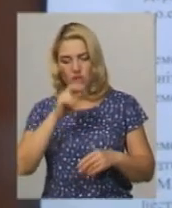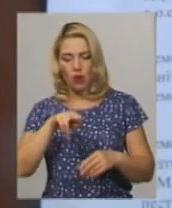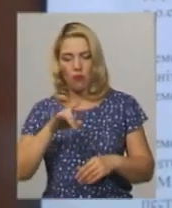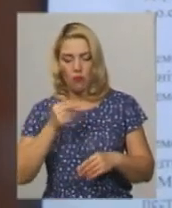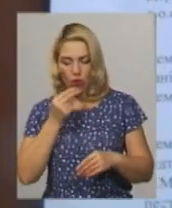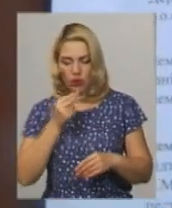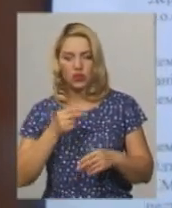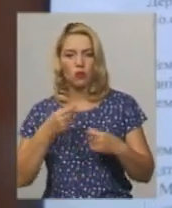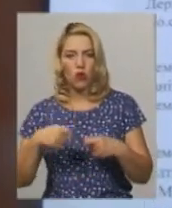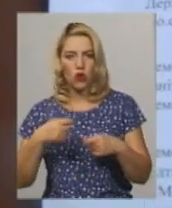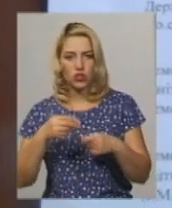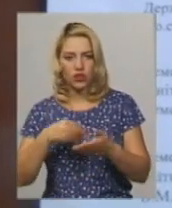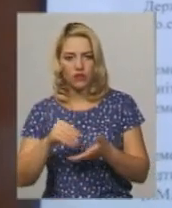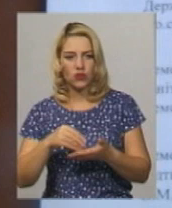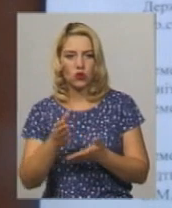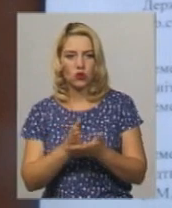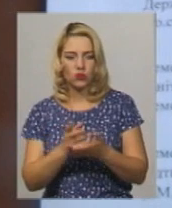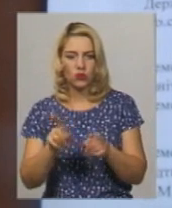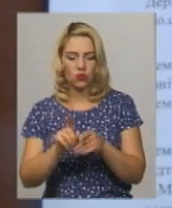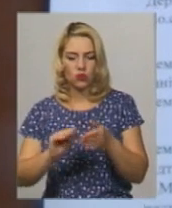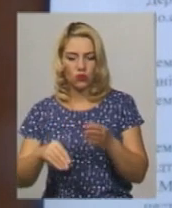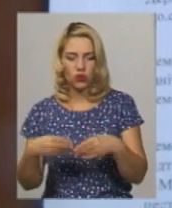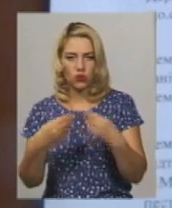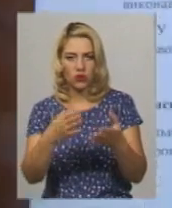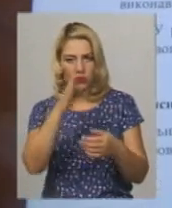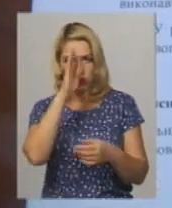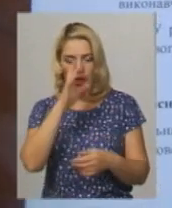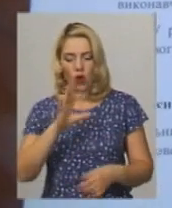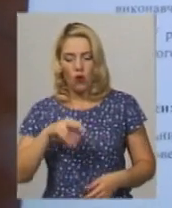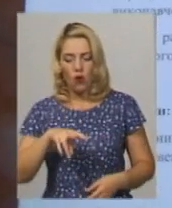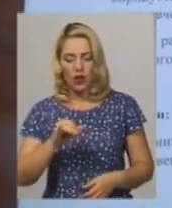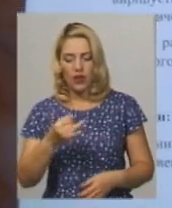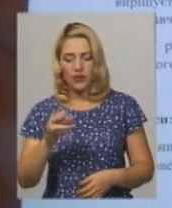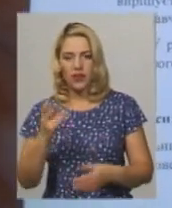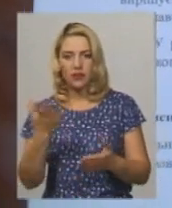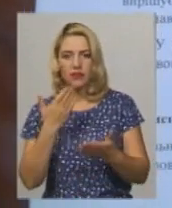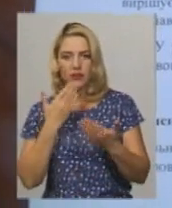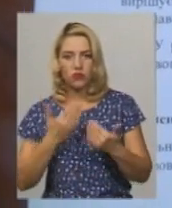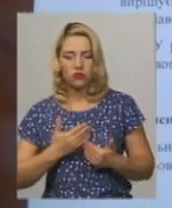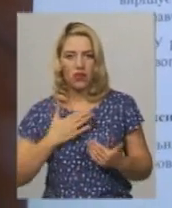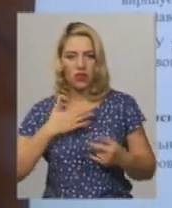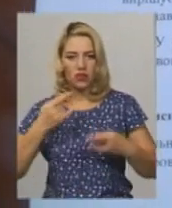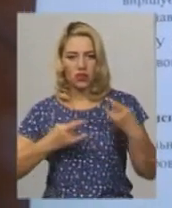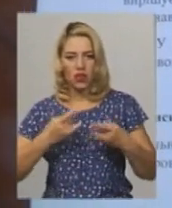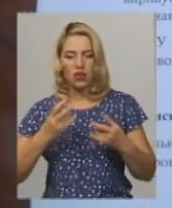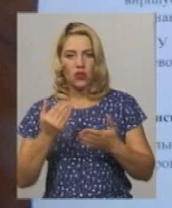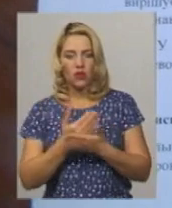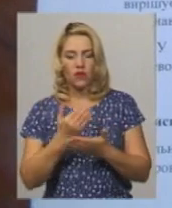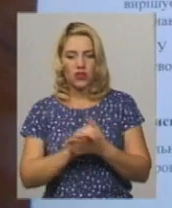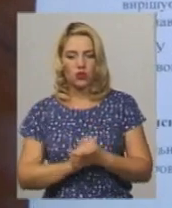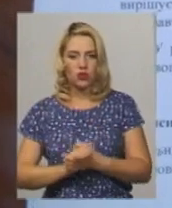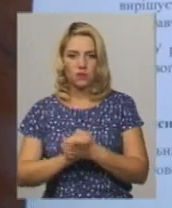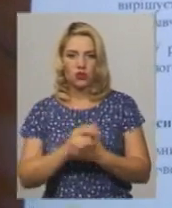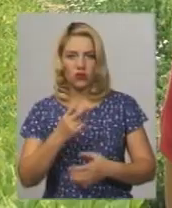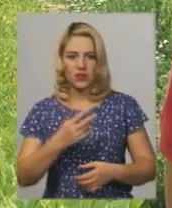комісія надала в письмовому вигляді Володимиру Олійнику, який звернувся до нашої редакції після виходу матеріалу на новинах Суспільного 25 липня.